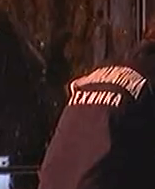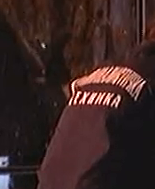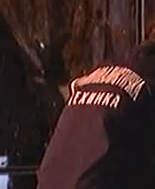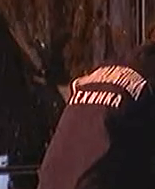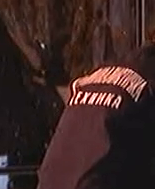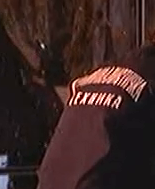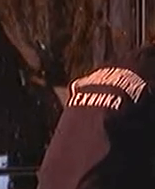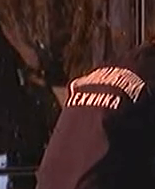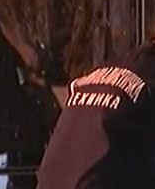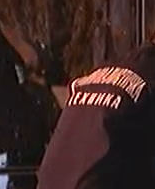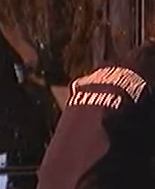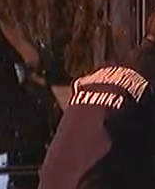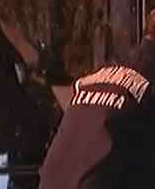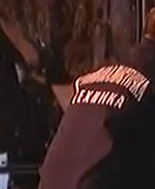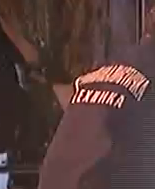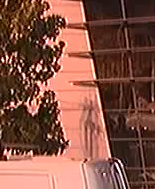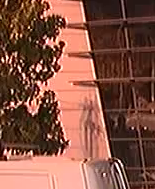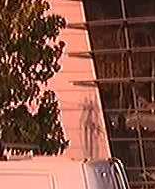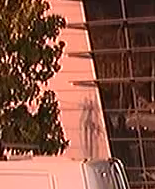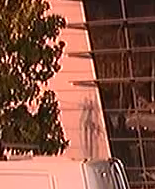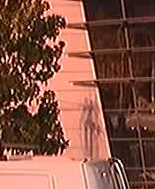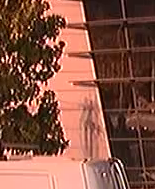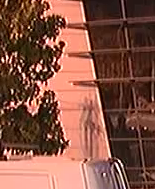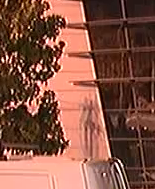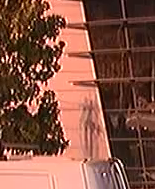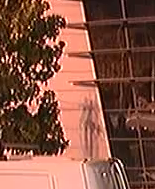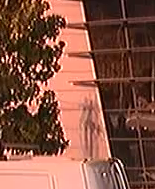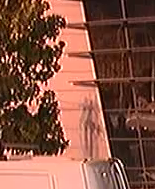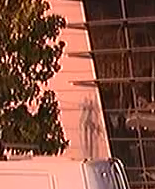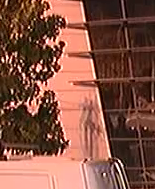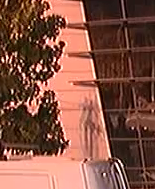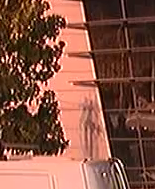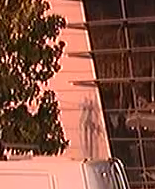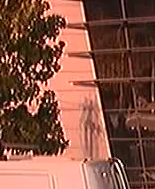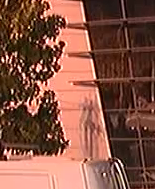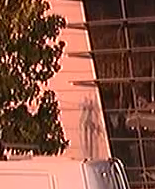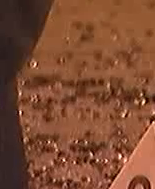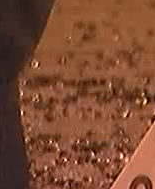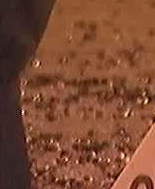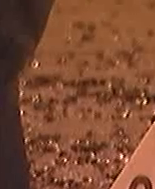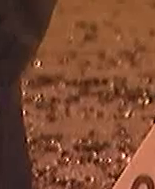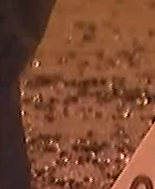Kako noć je zbačena bomba na glavni ulaz televizije Pink? Nema povređenih. Policija traga za napadačima.